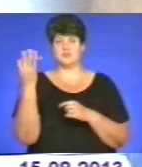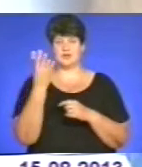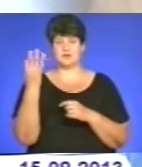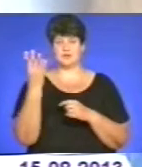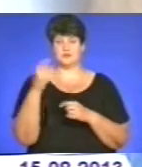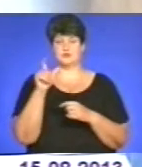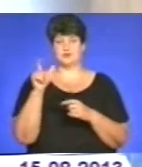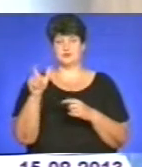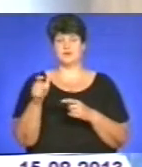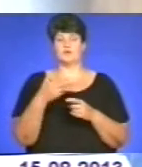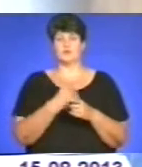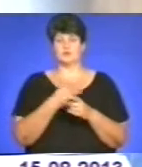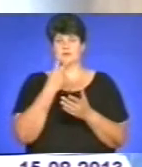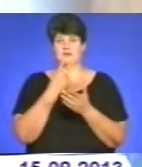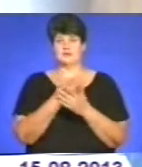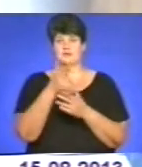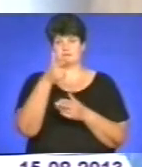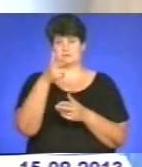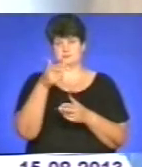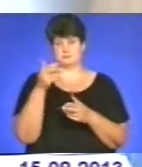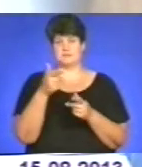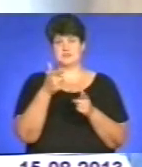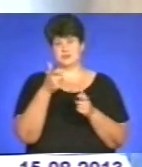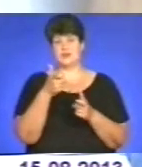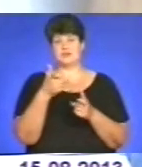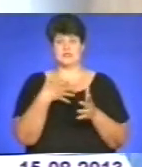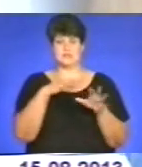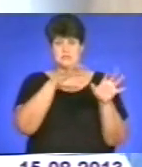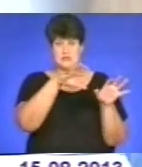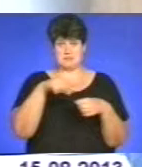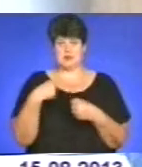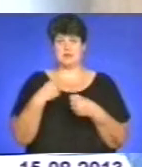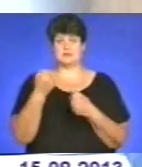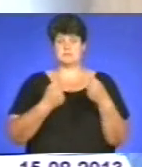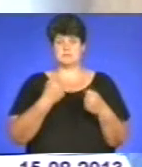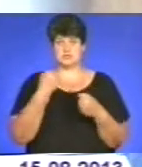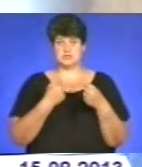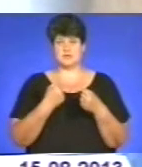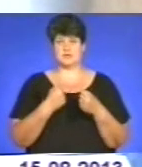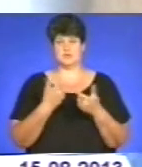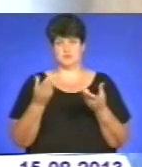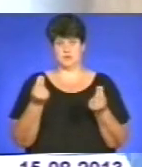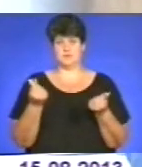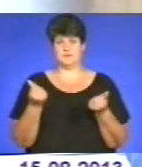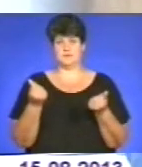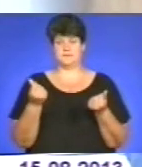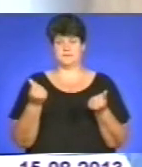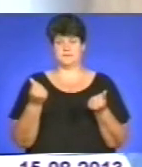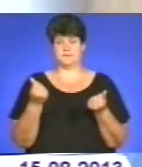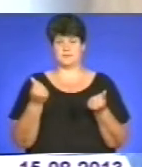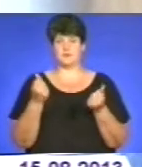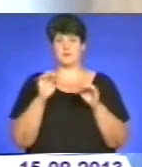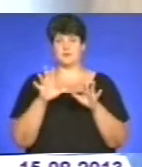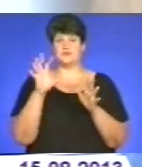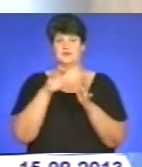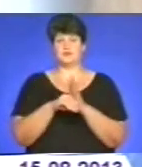пригрозили предметами, схожими на внеопальну зброю та відкрито забрали з салону їхньої машини готівку. Події внесено